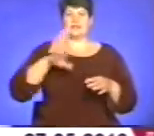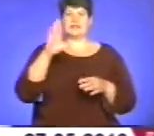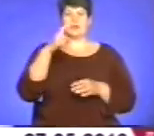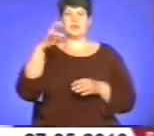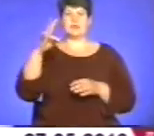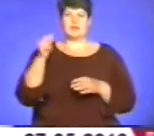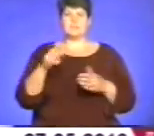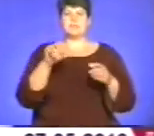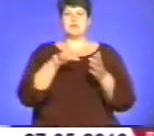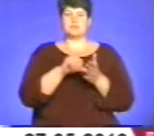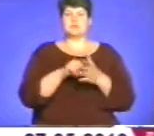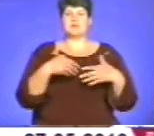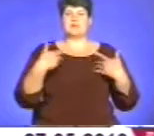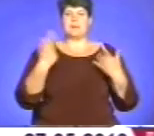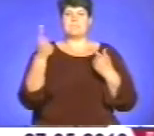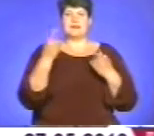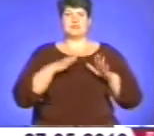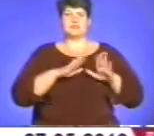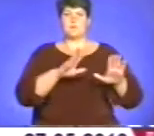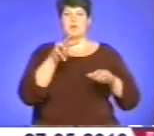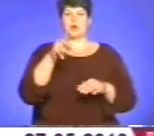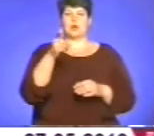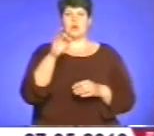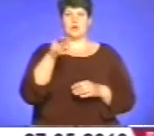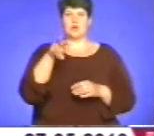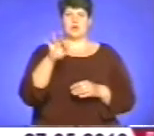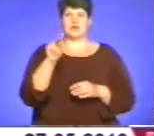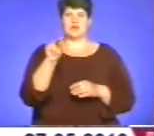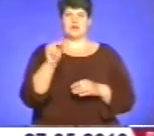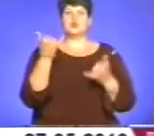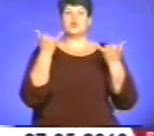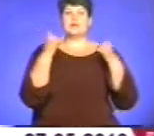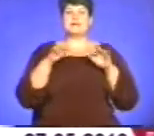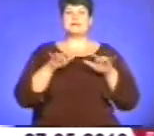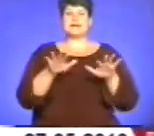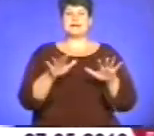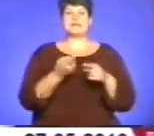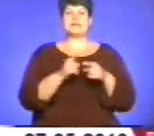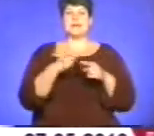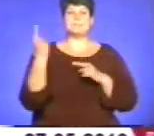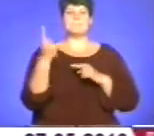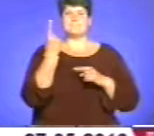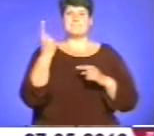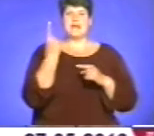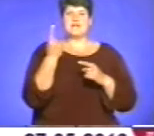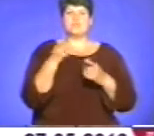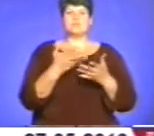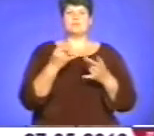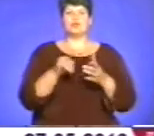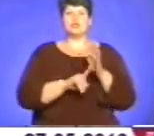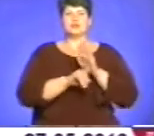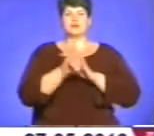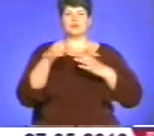присутніх привітав його перший заступник Микола Головач. Сьогоднішній захід – це перша віха початку